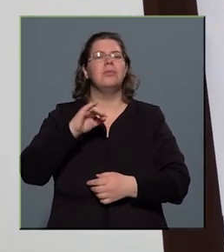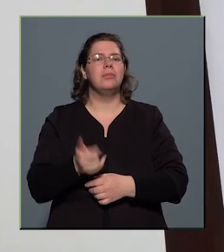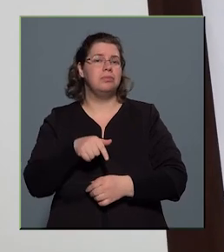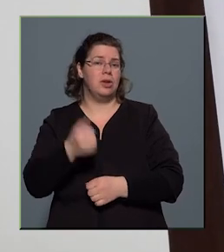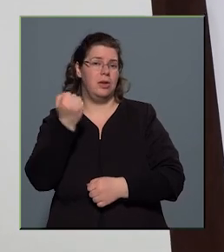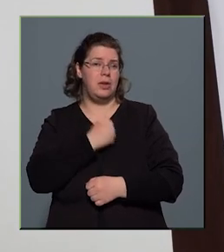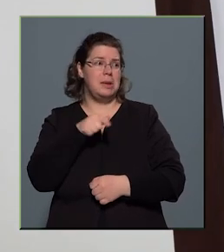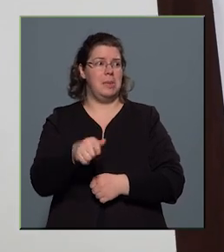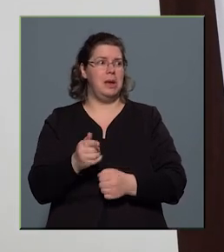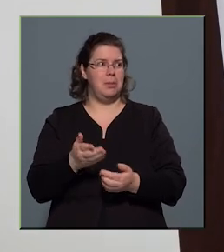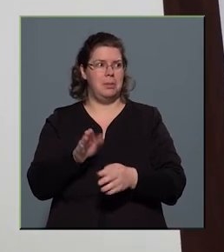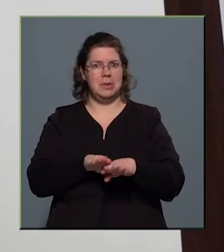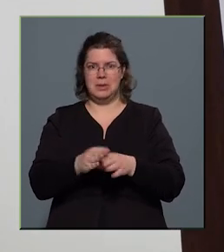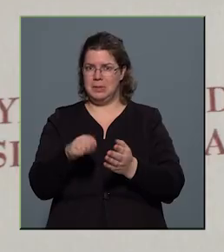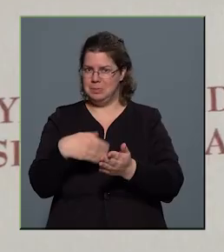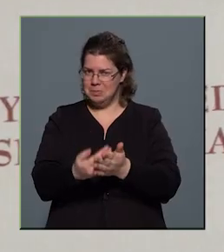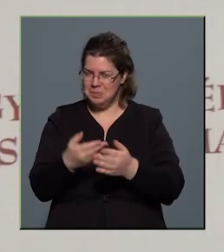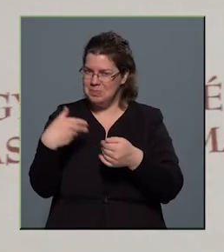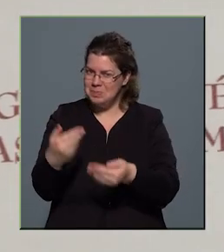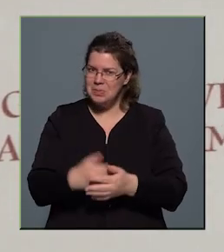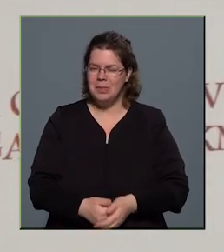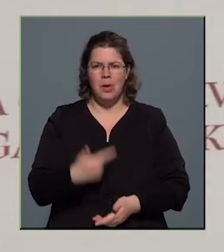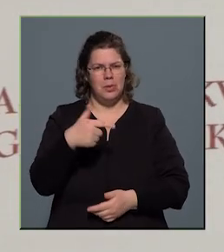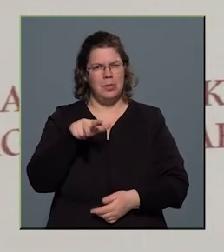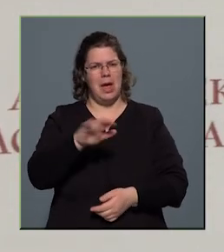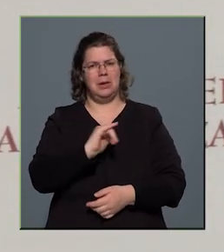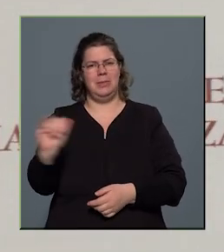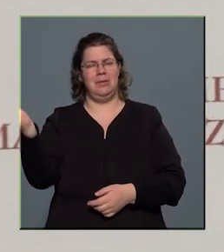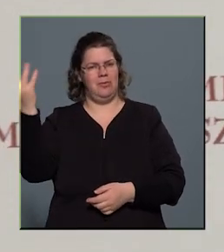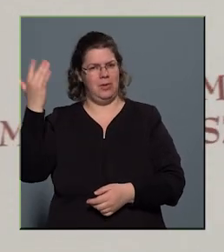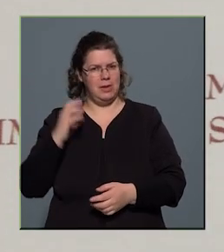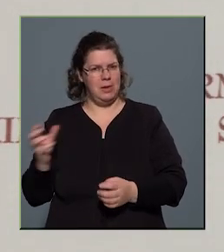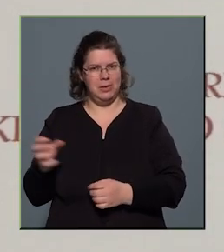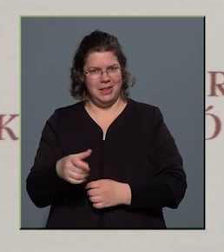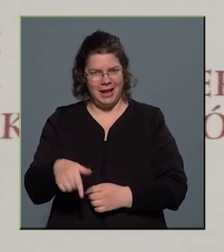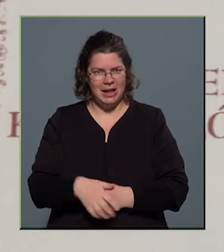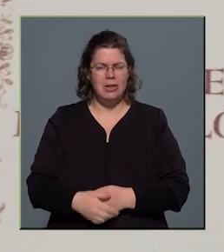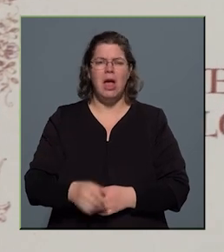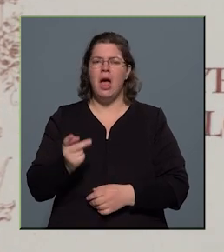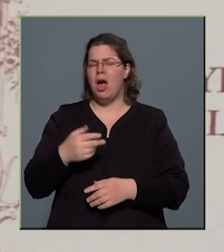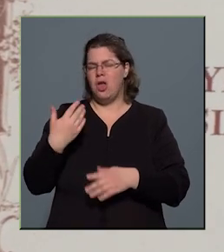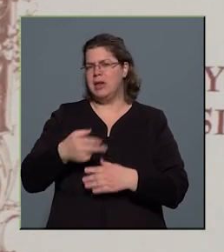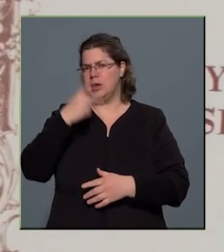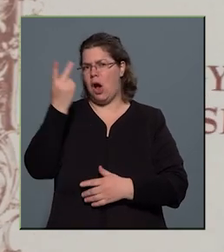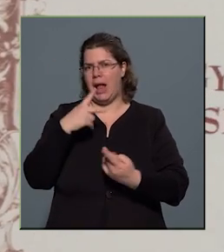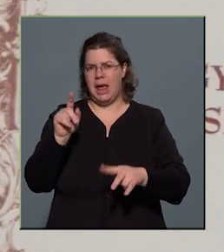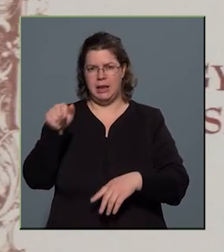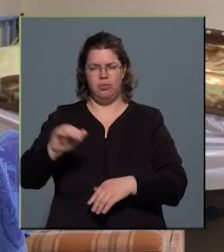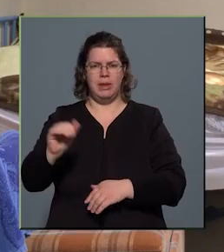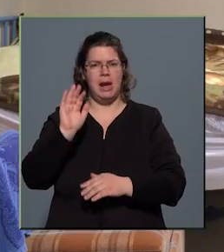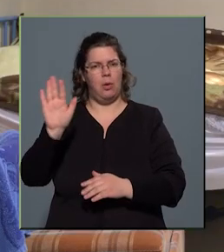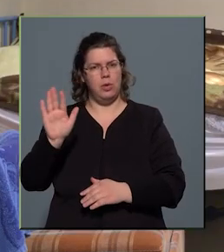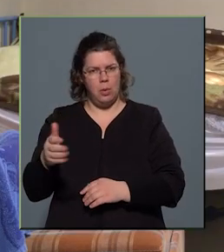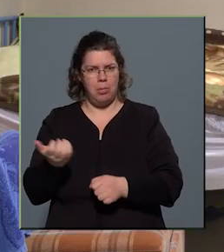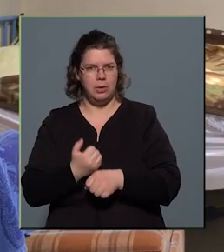Valahogy ide kerültem 23 éve, és addig egy szakellátásban, egy gyerekotthonban dolgoztam, és onnan